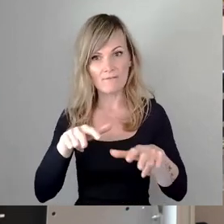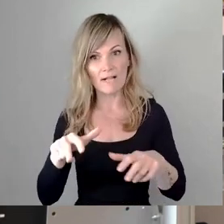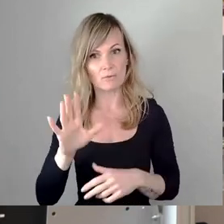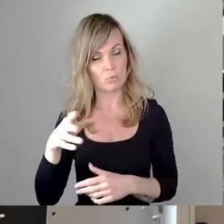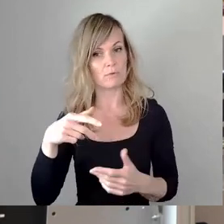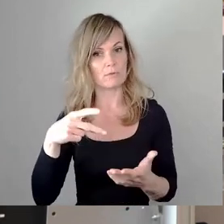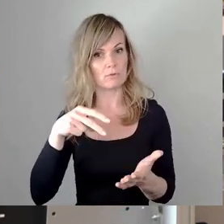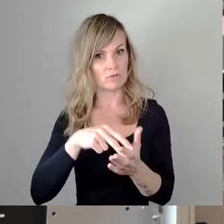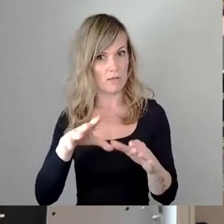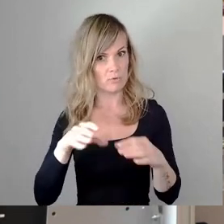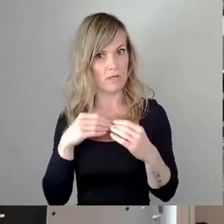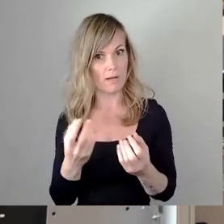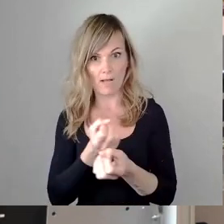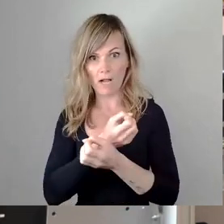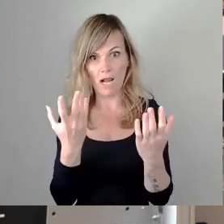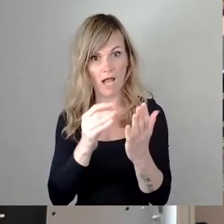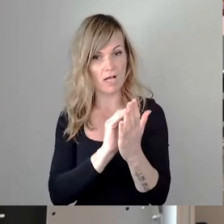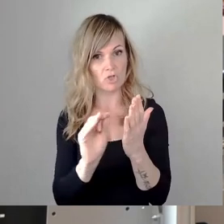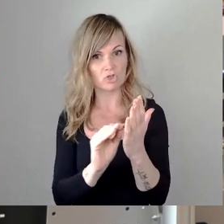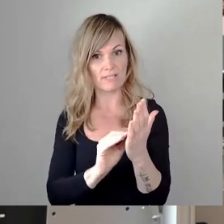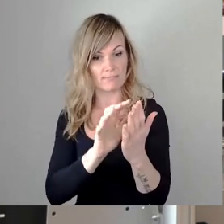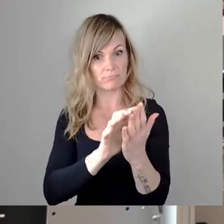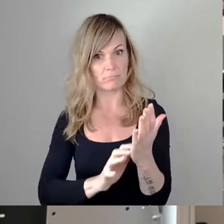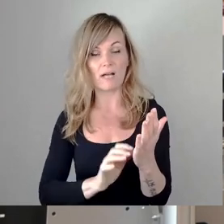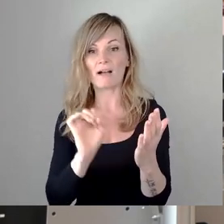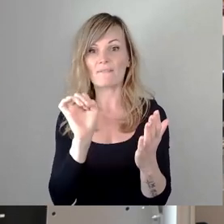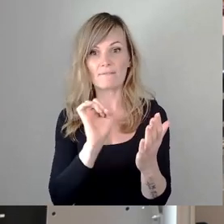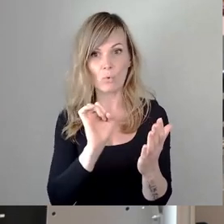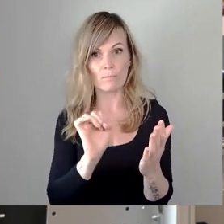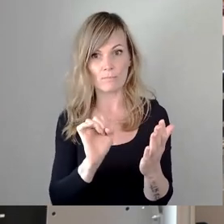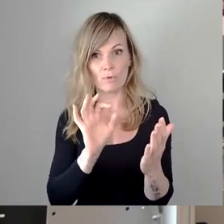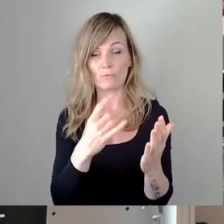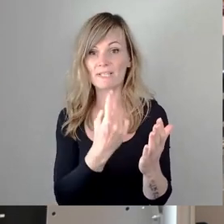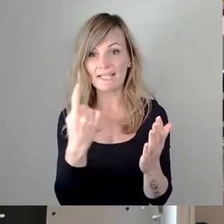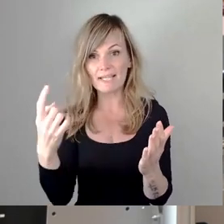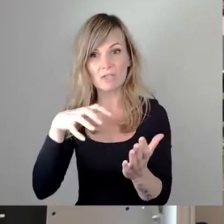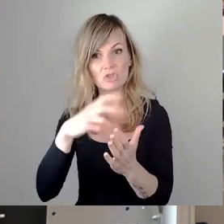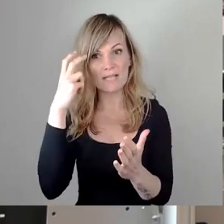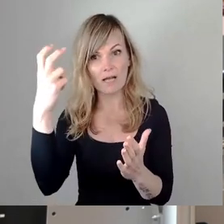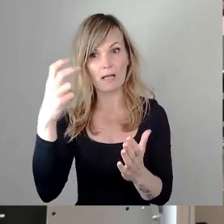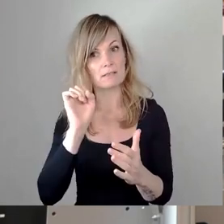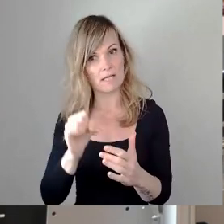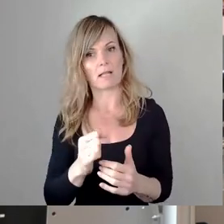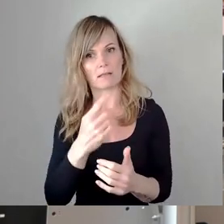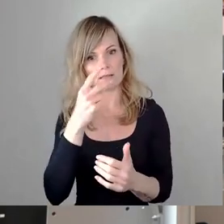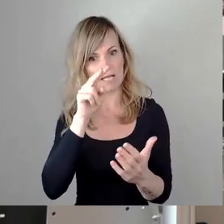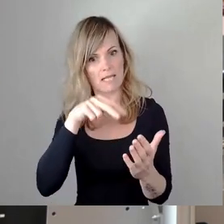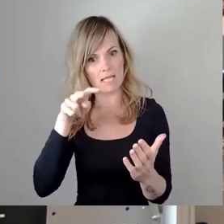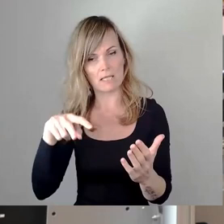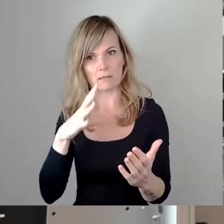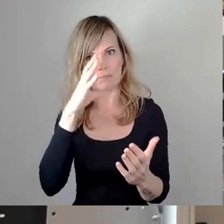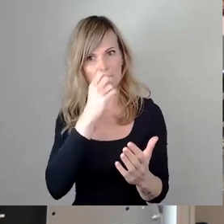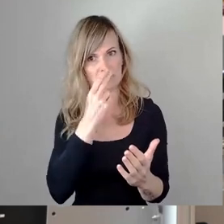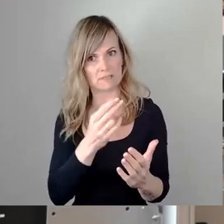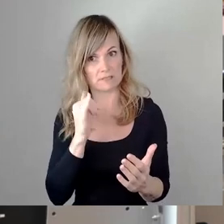deutlich geschrieben, warum das so ist. Für jede Stadträtin, für jeden Stadtrat nachvollziehbar. Ich habe